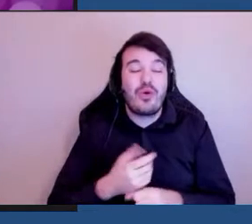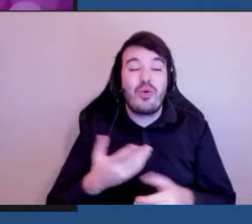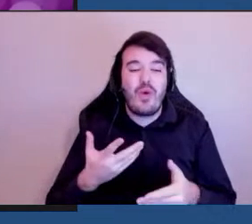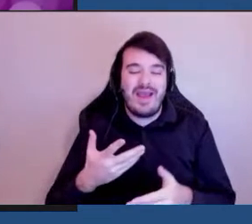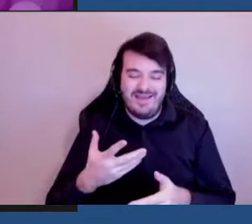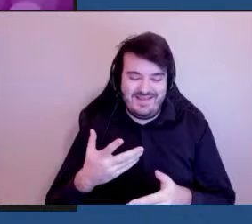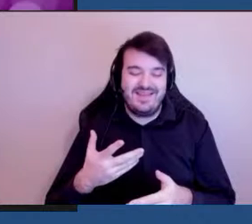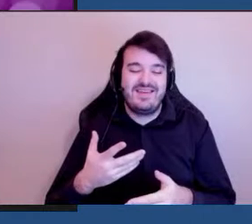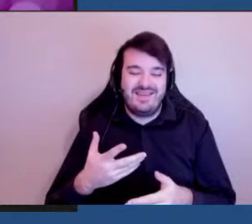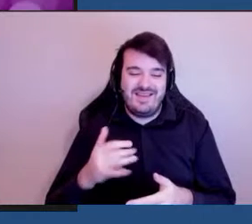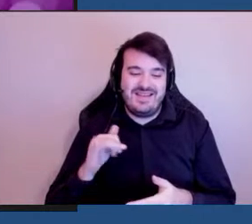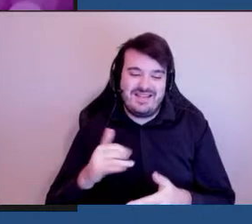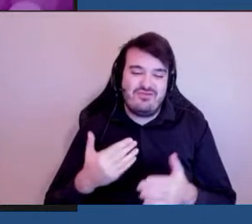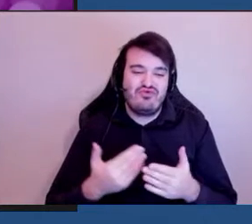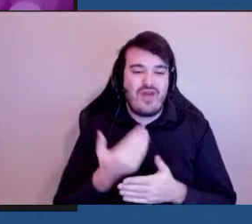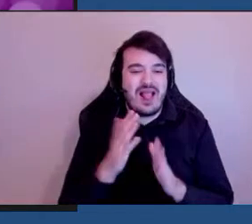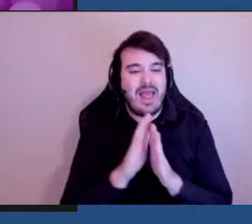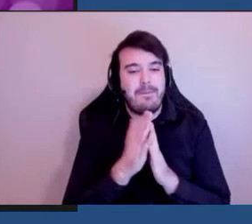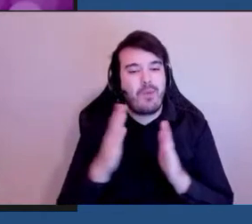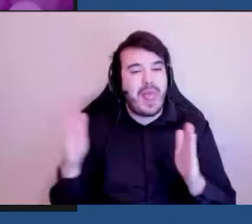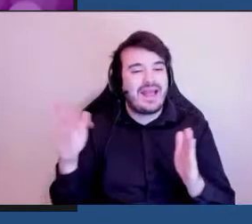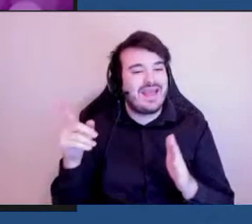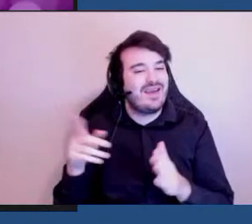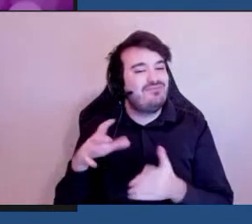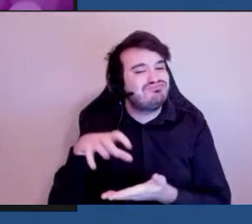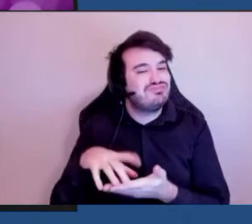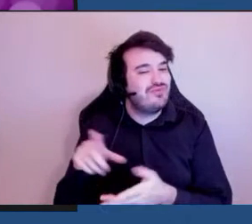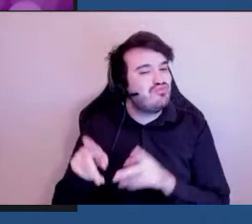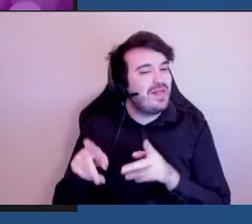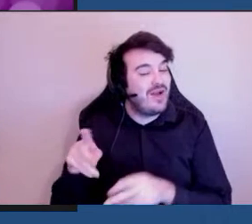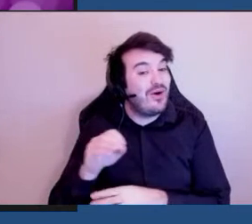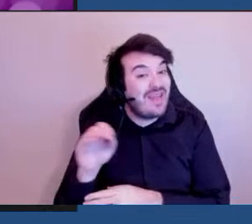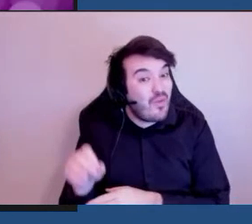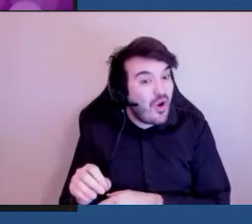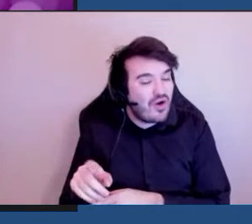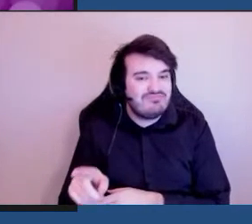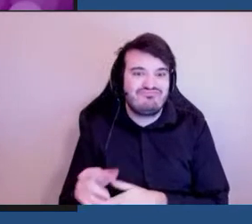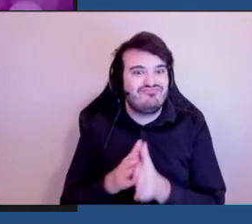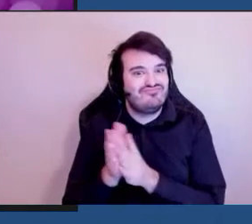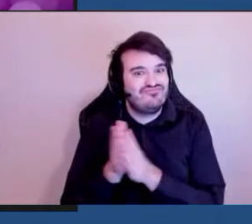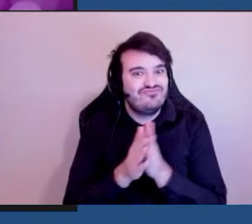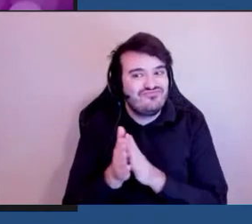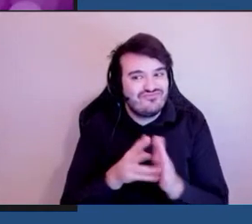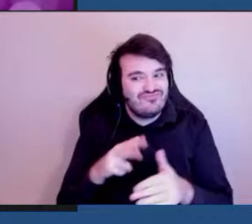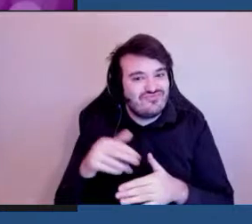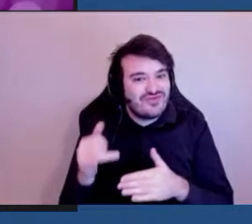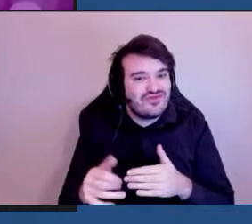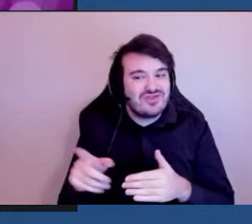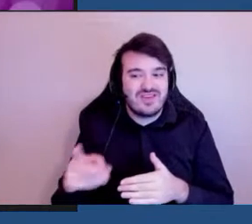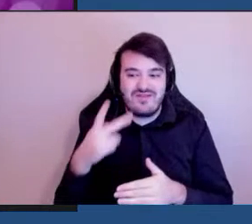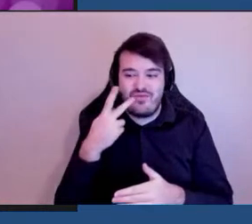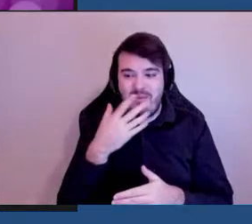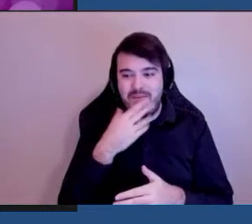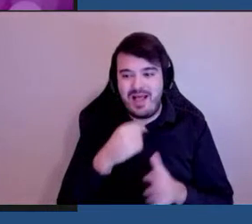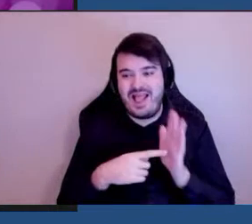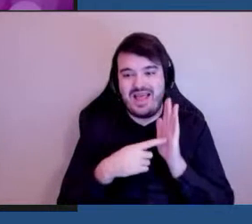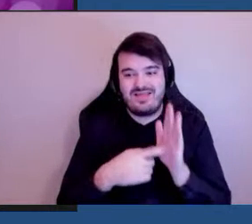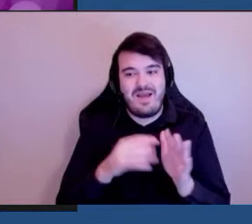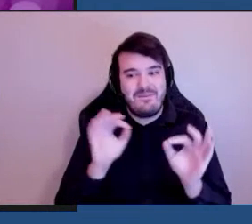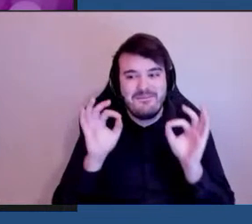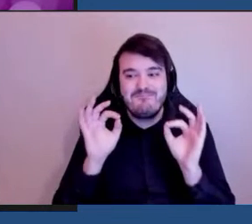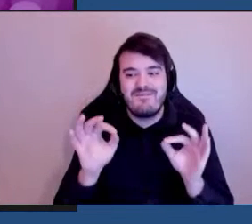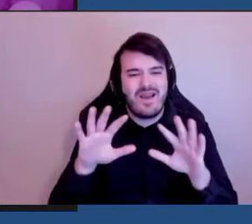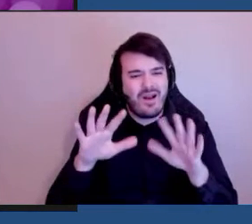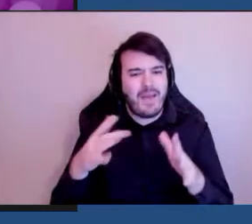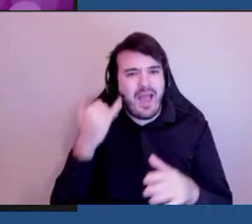comme suit la nouvelle bibliothèque publique d'Ottawa. C'est un projet fort intéressant et c'est un exemple parfait de comment on peut